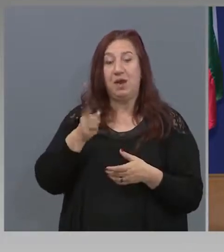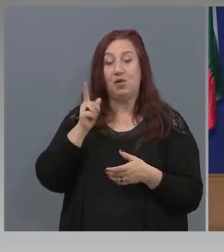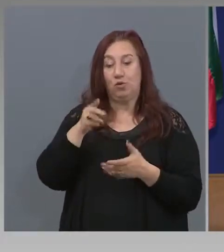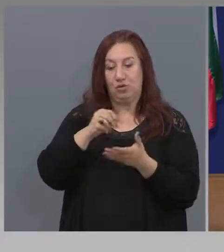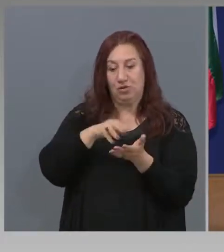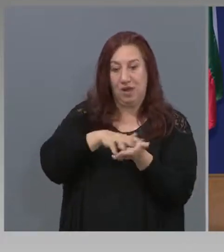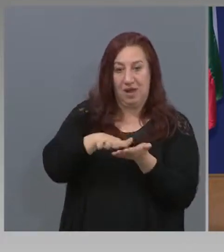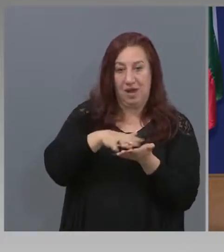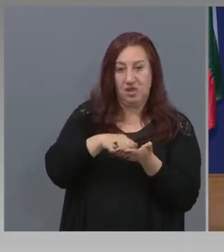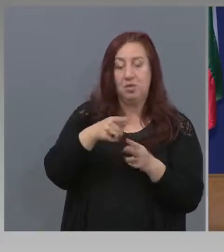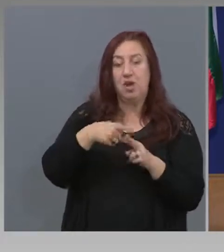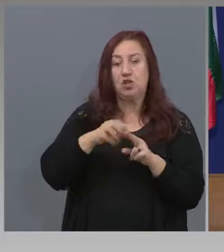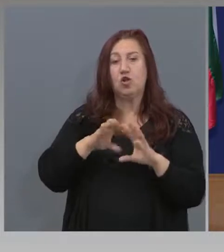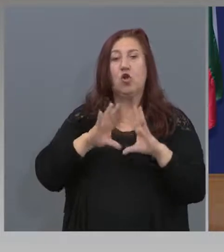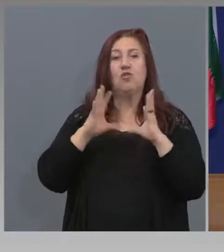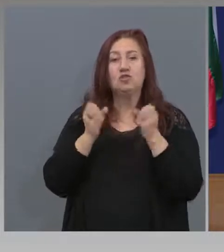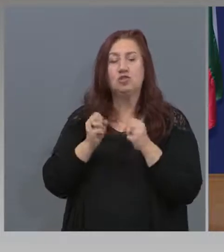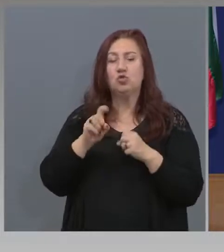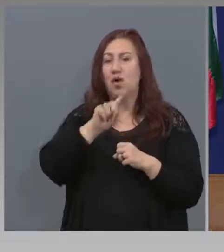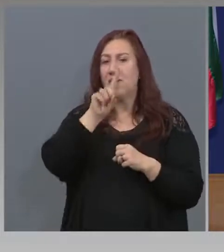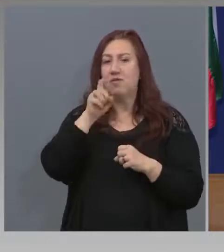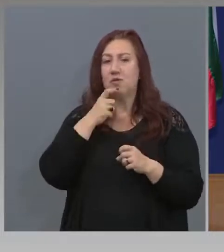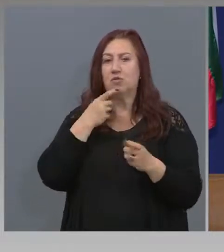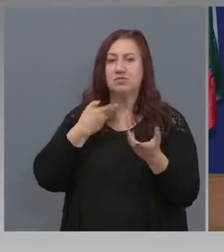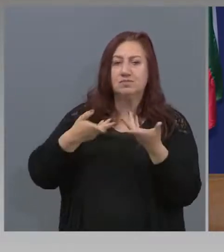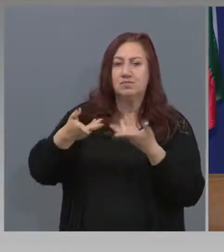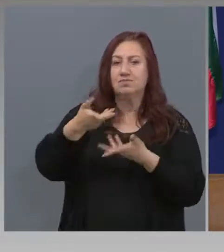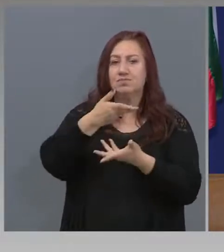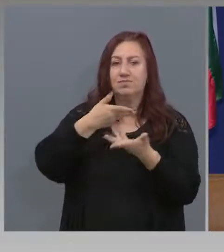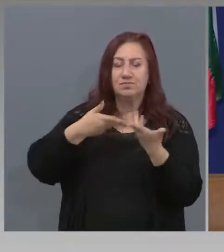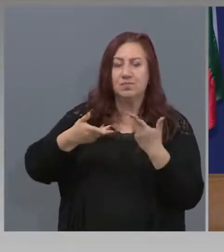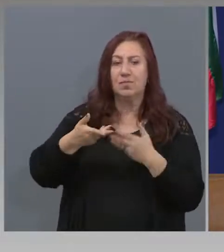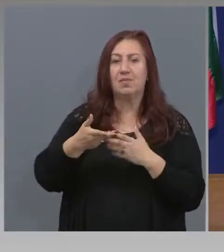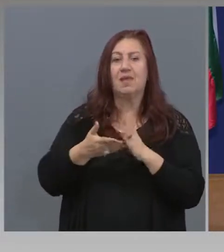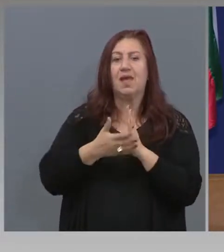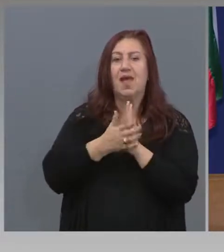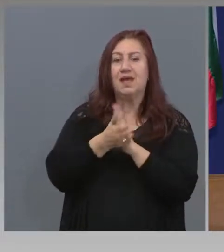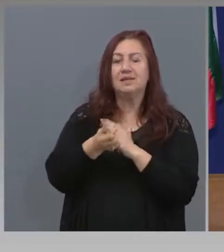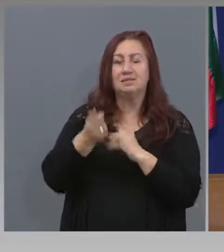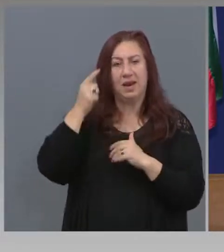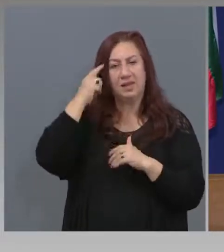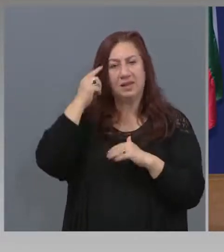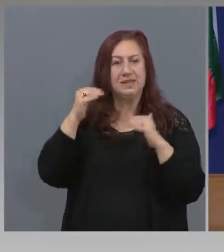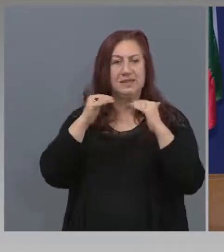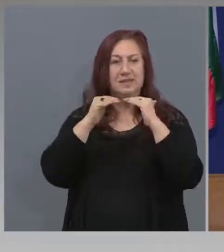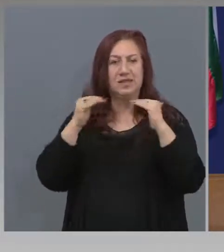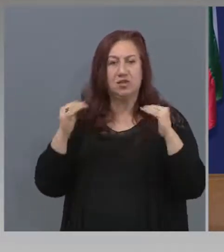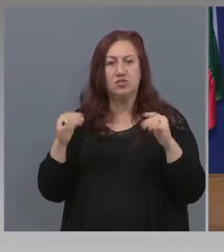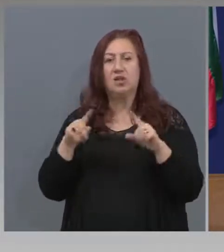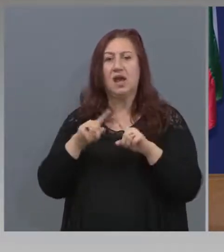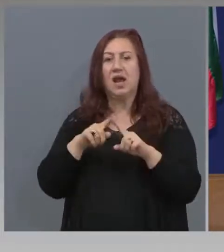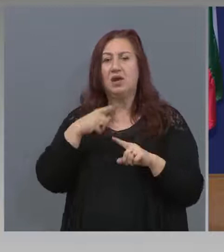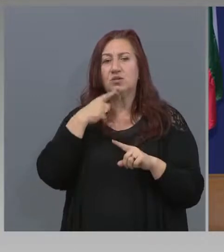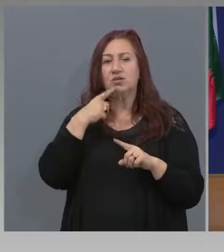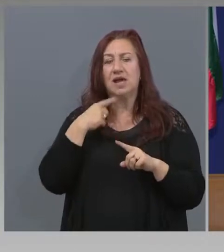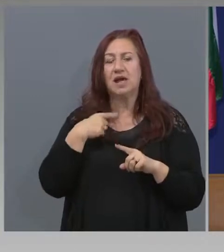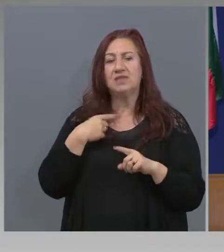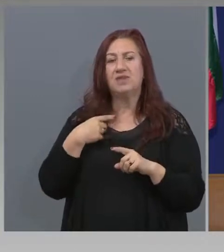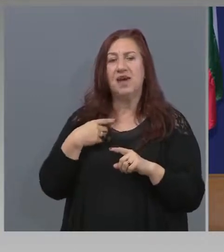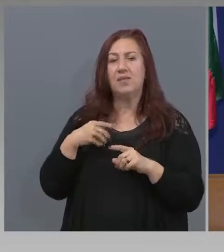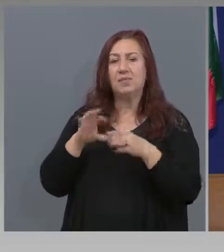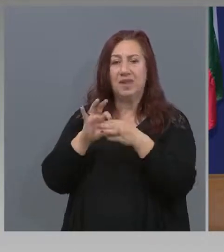Но всичко е въпрос на дебати, на експертни становища и, как се казва, до взаимно разбирателство.